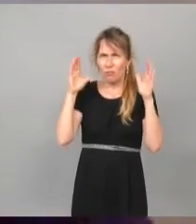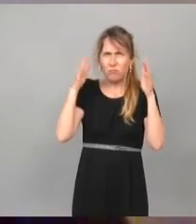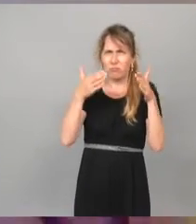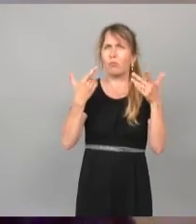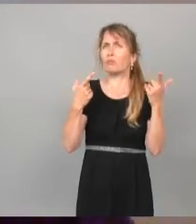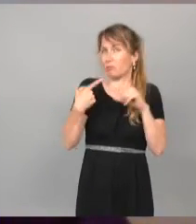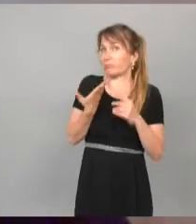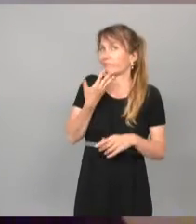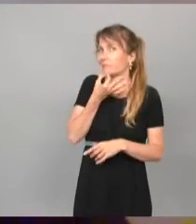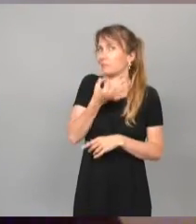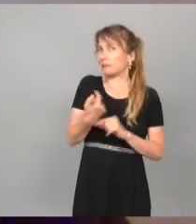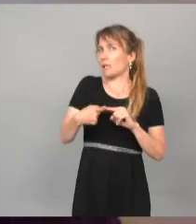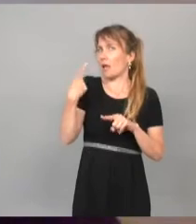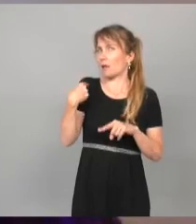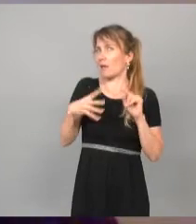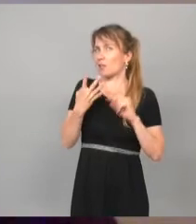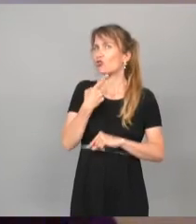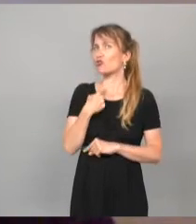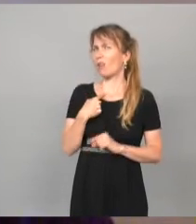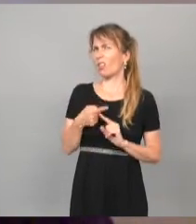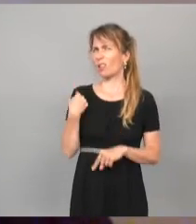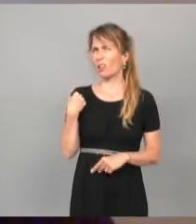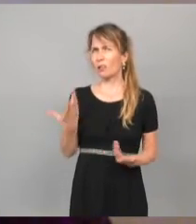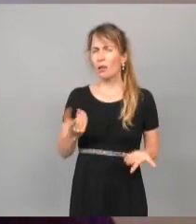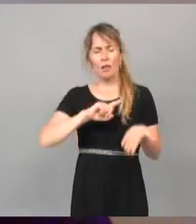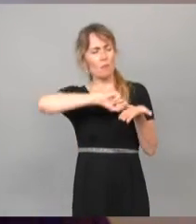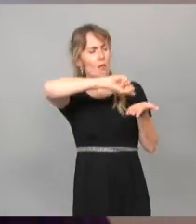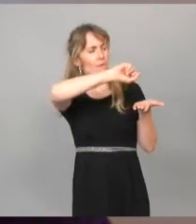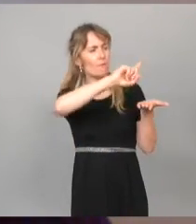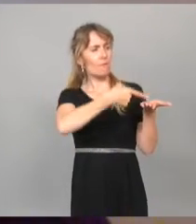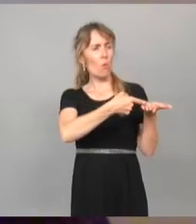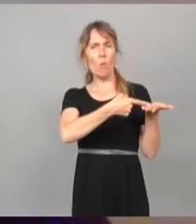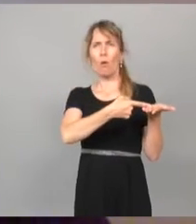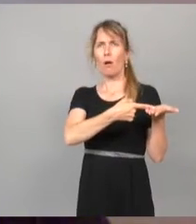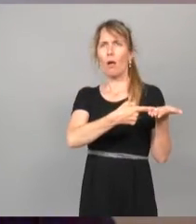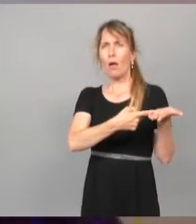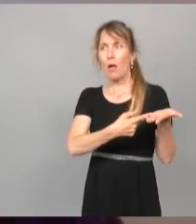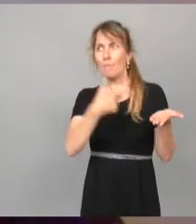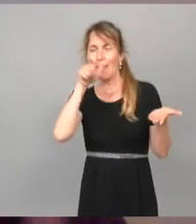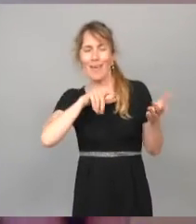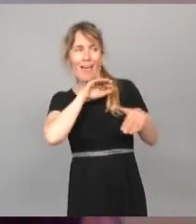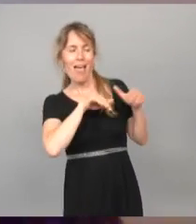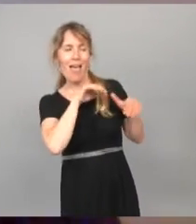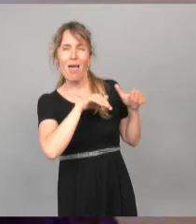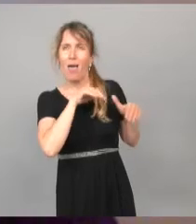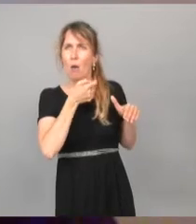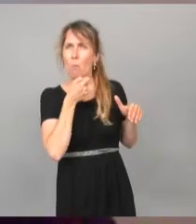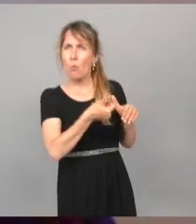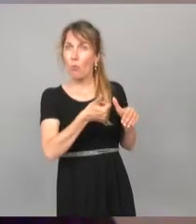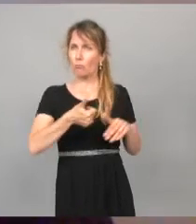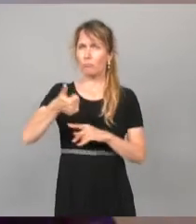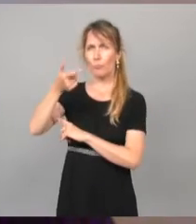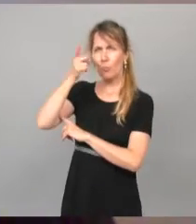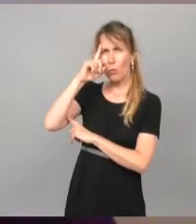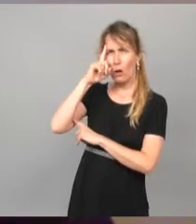Voilà. Avez-vous vraiment cherché à savoir pourquoi ce fonds de concours n'était pas autant sollicité qu'attendu ? Avez-vous entendu ce qui a été